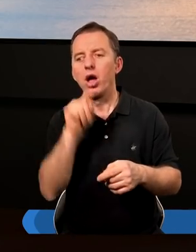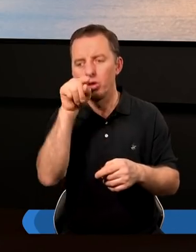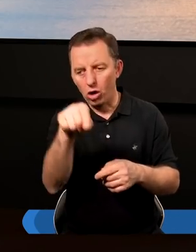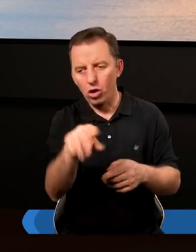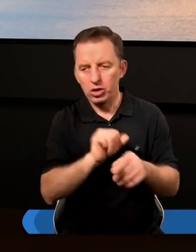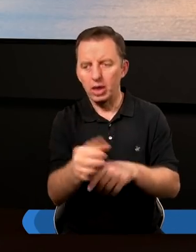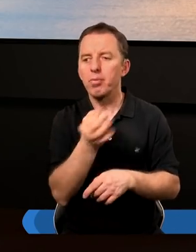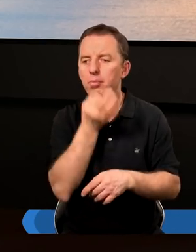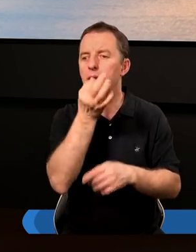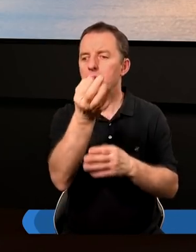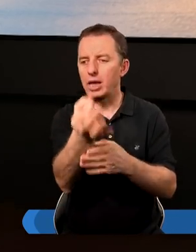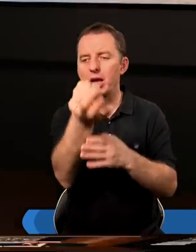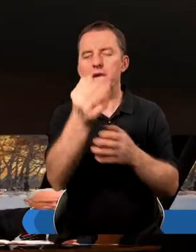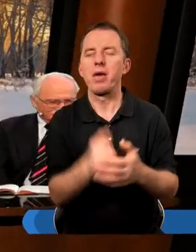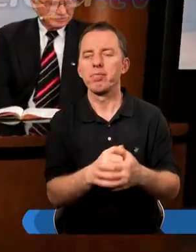Oto jest pytanie.